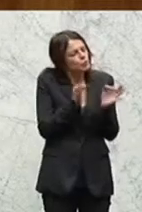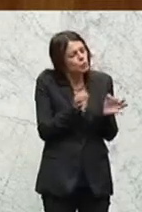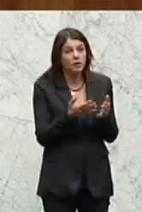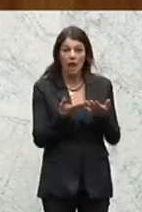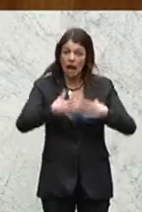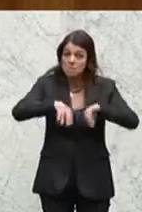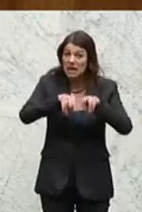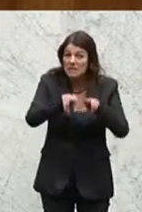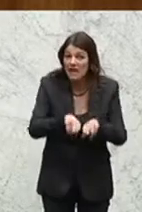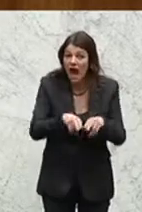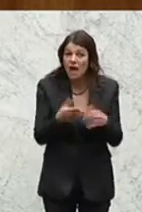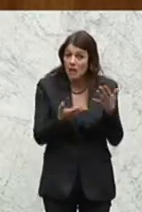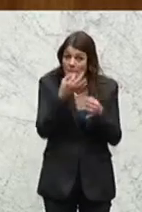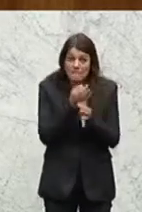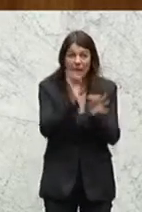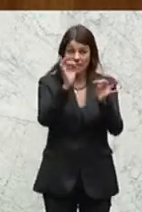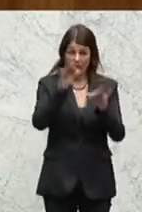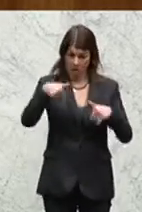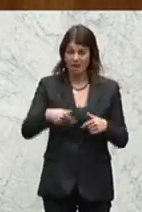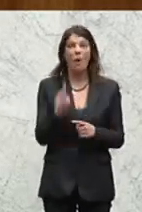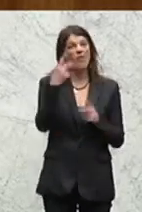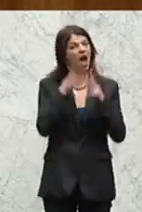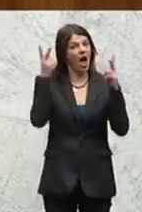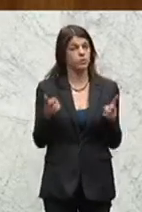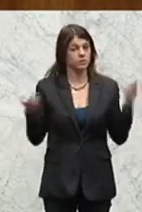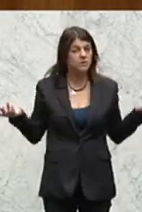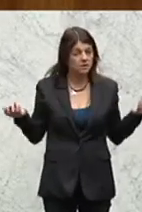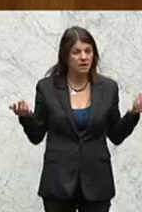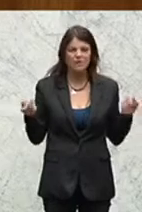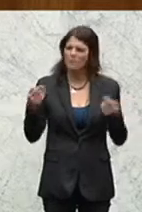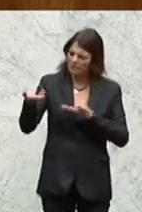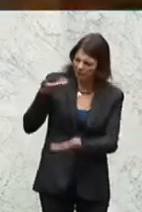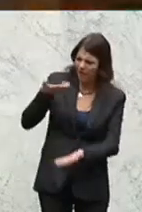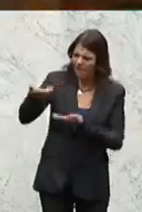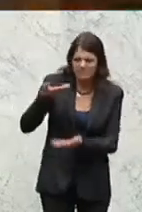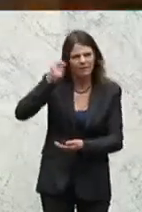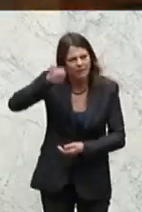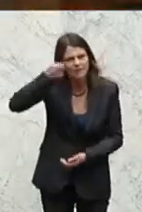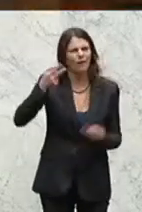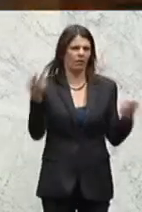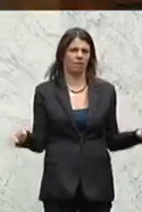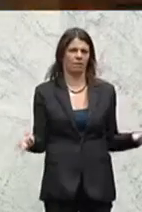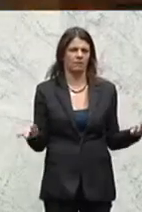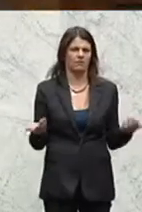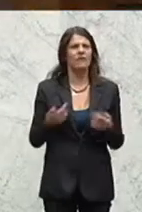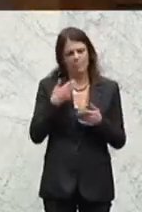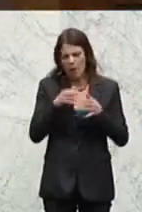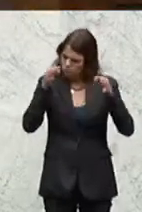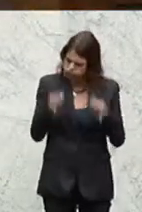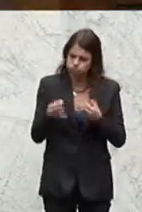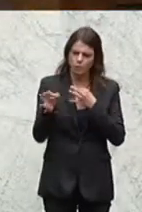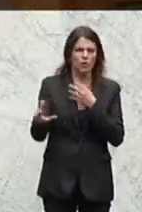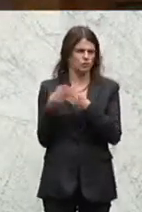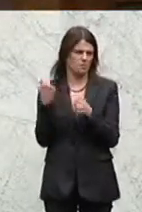Gemeinderat vielleicht noch besser lebt, als wir hier in Hohenhaus, wo ein bisschen gegenseitiger Respekt vorhanden ist und wirkliche konstruktive